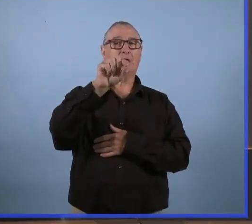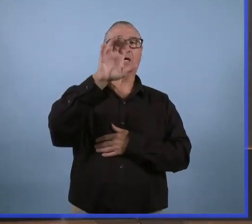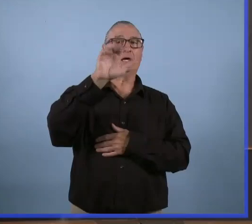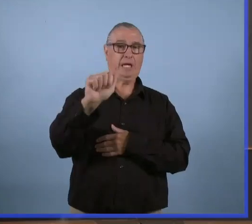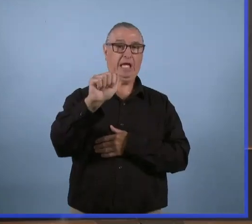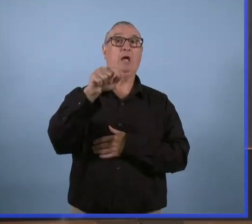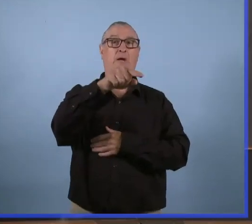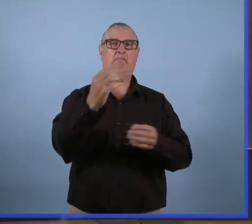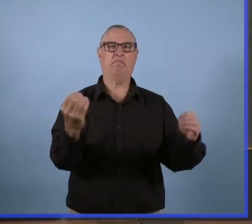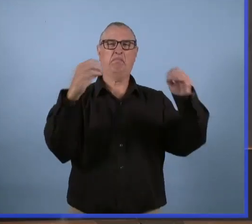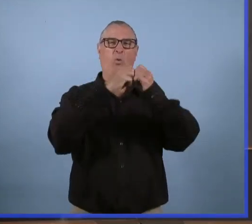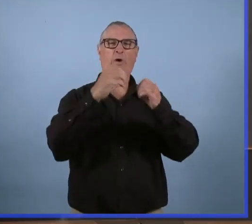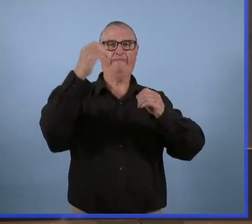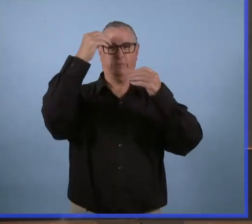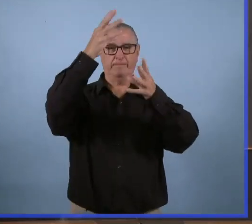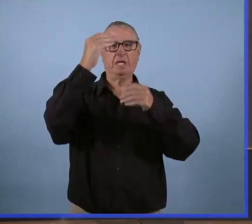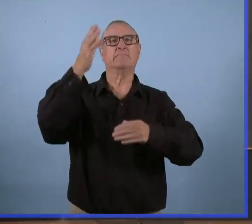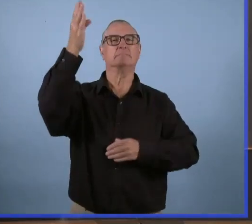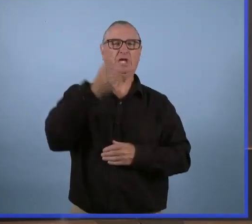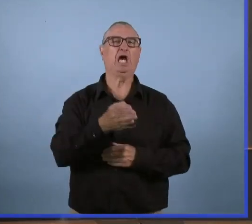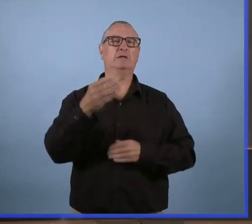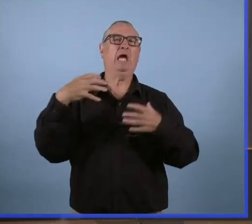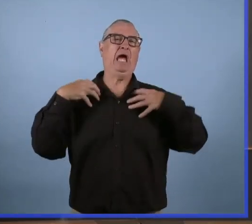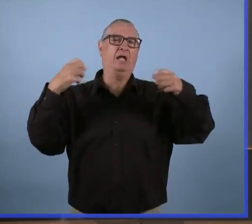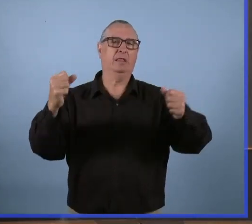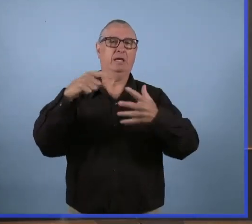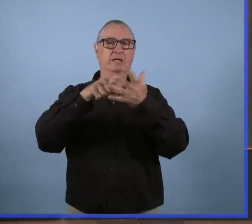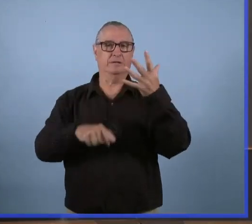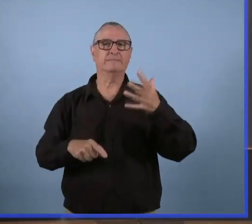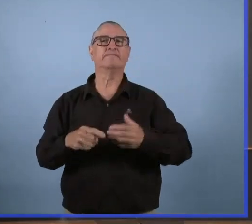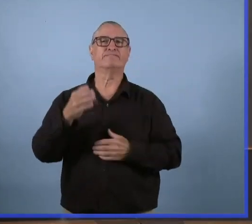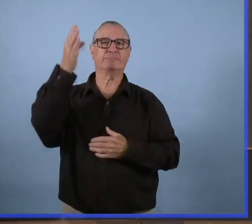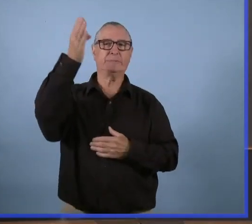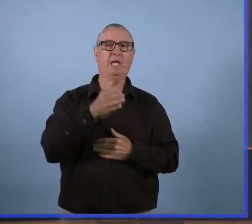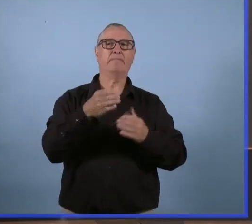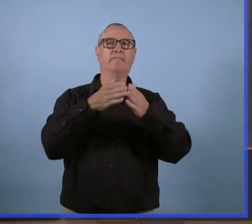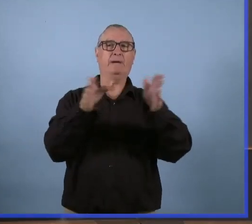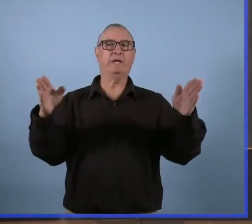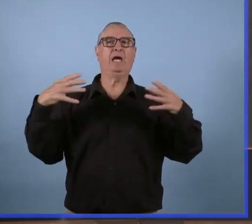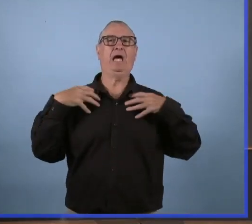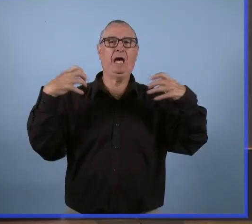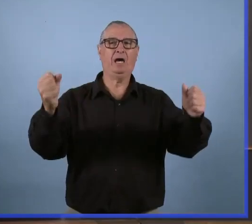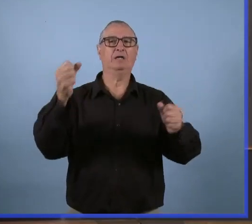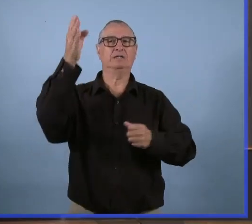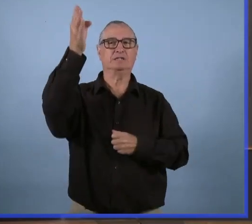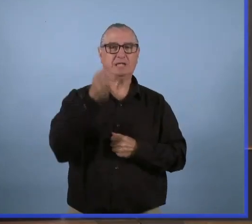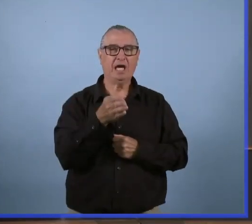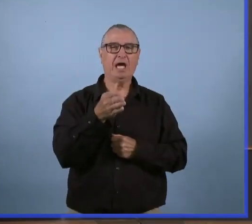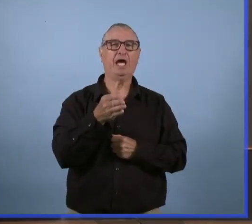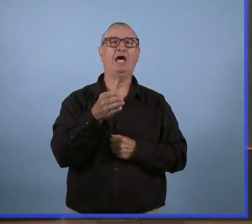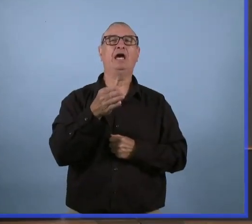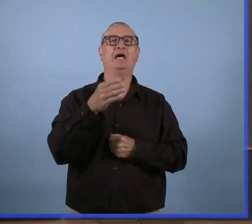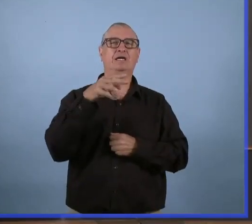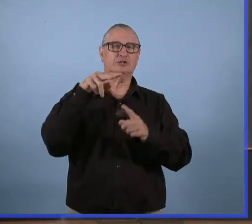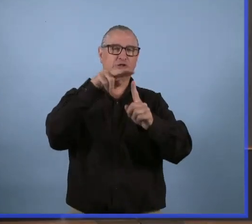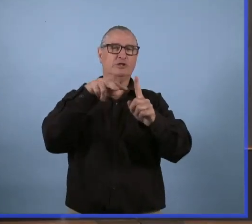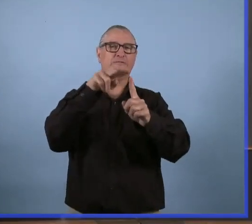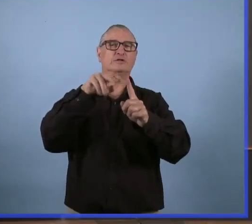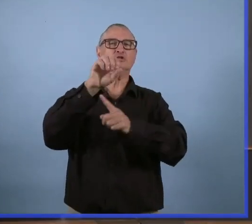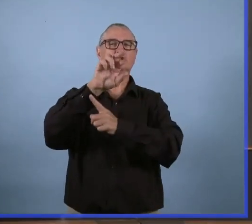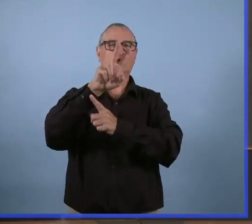baroblique rapport. Le nombre de cas va dans la bonne direction et le taux de vaccination augmente.